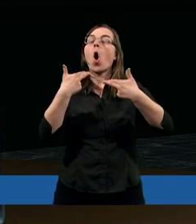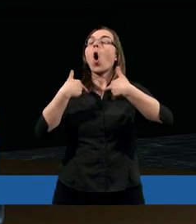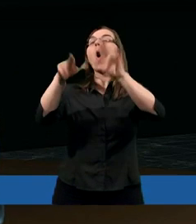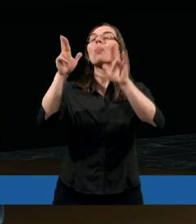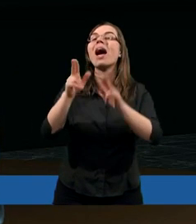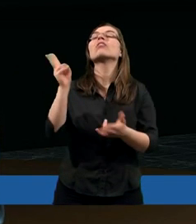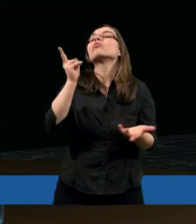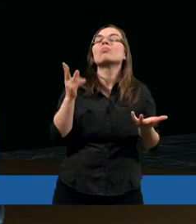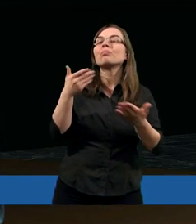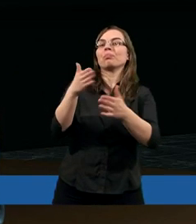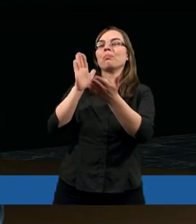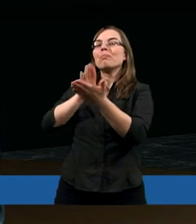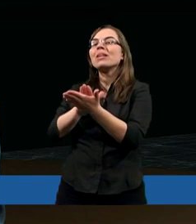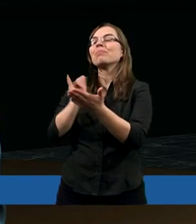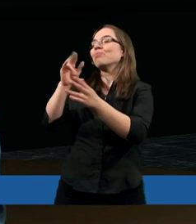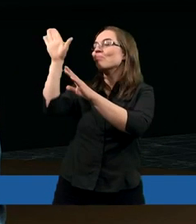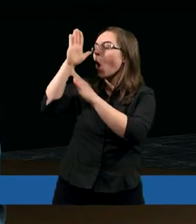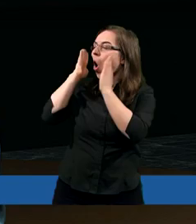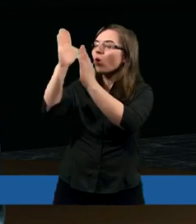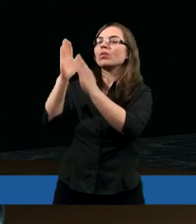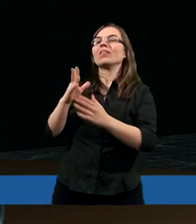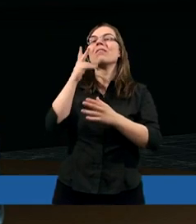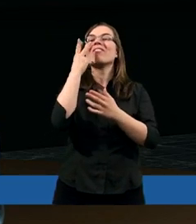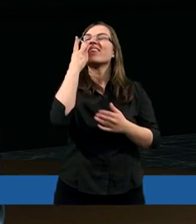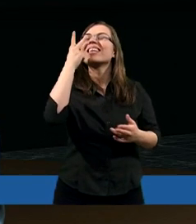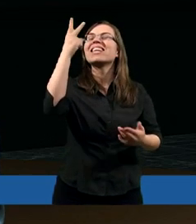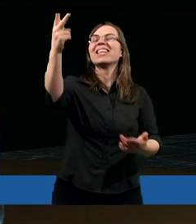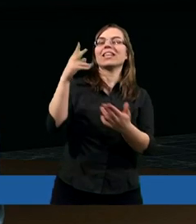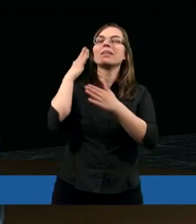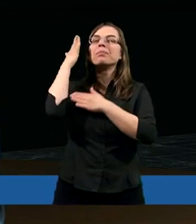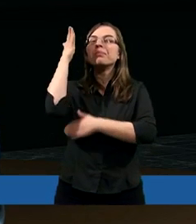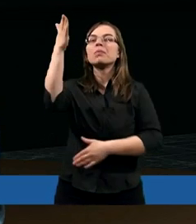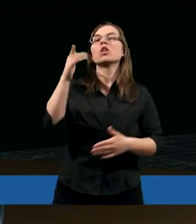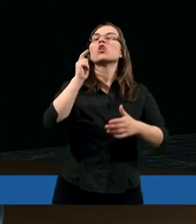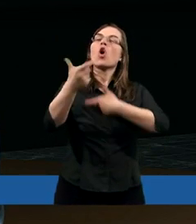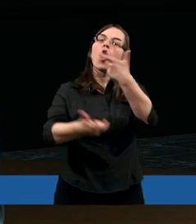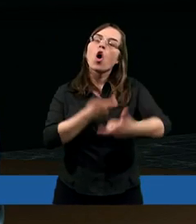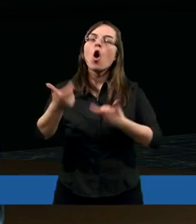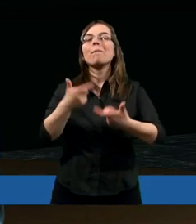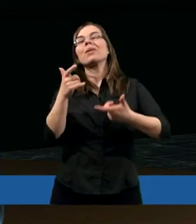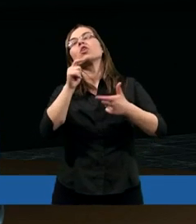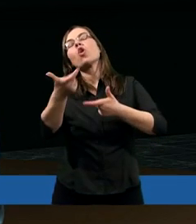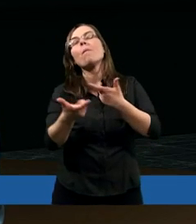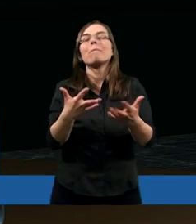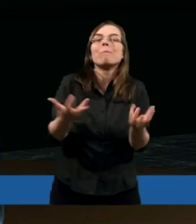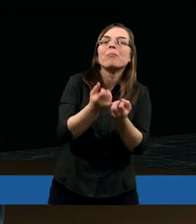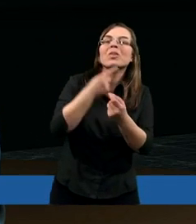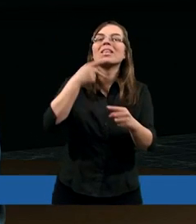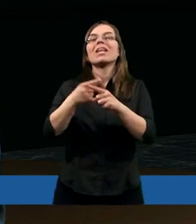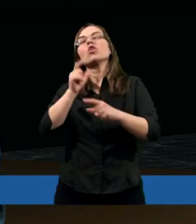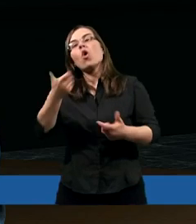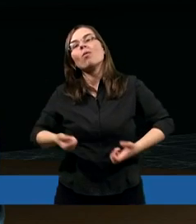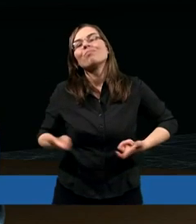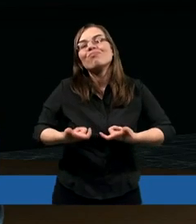całkowicie tej wizji. I mieć taką wizję, cel w tym, co robi, co planuje, co